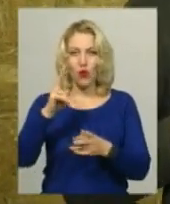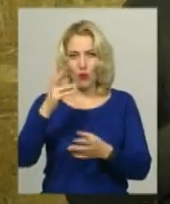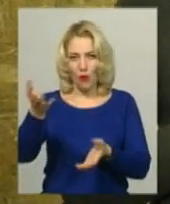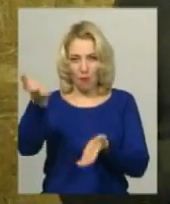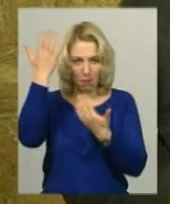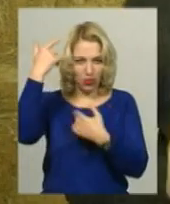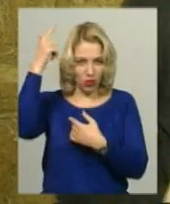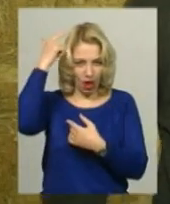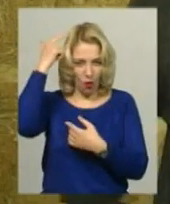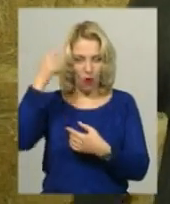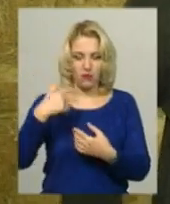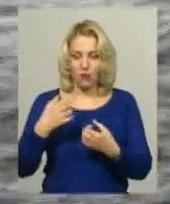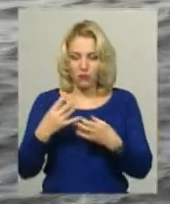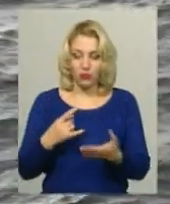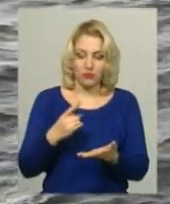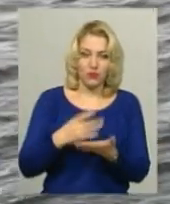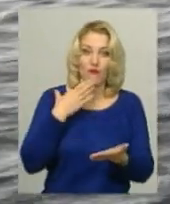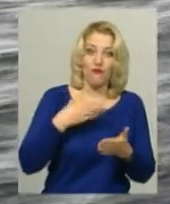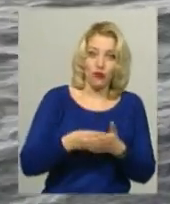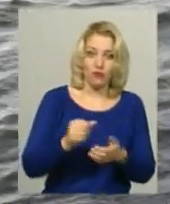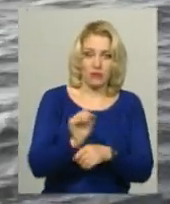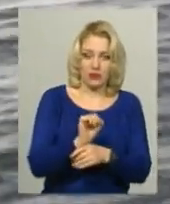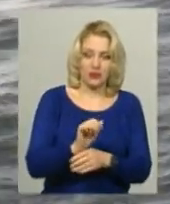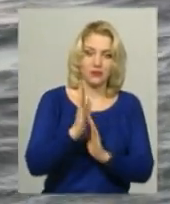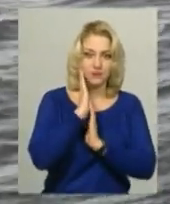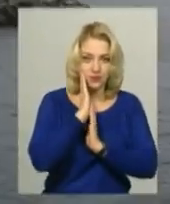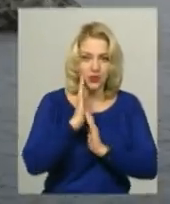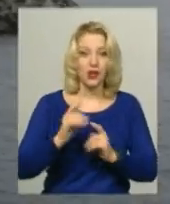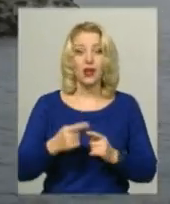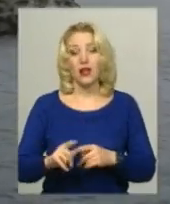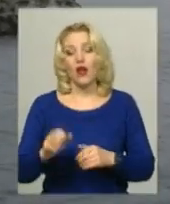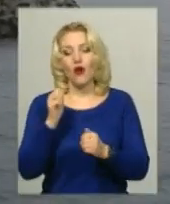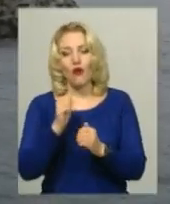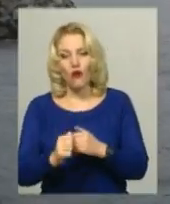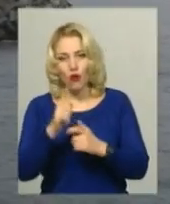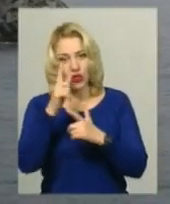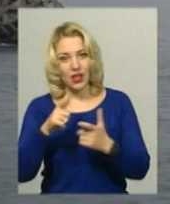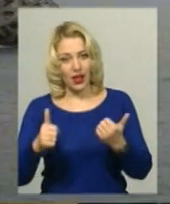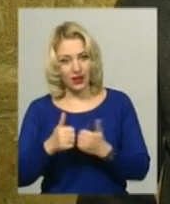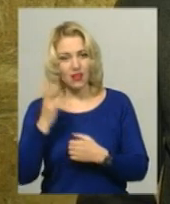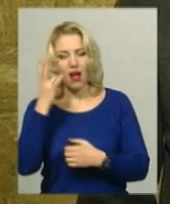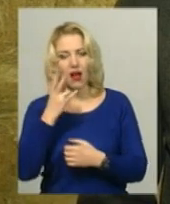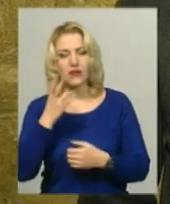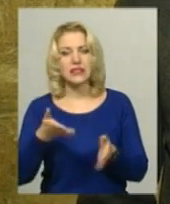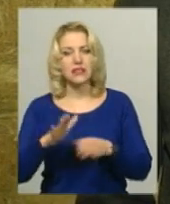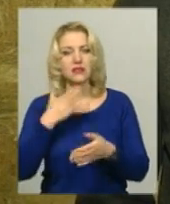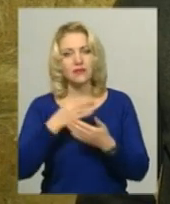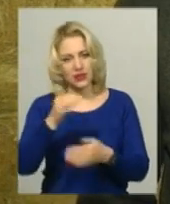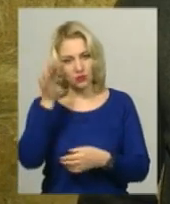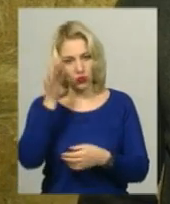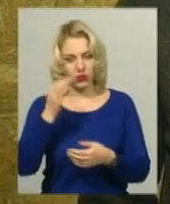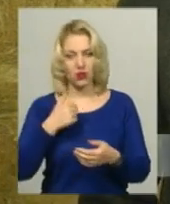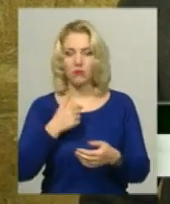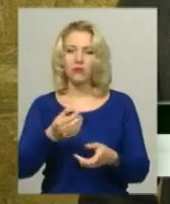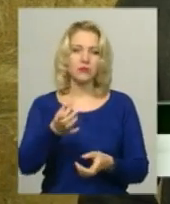паркувалися в дворі готеля і спали в машині. За словами Олени Садома, кожна країна Африки залишила свій спогад. В Немібії, наприклад, це